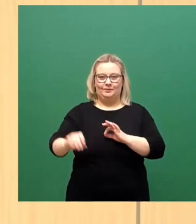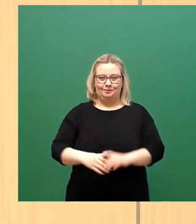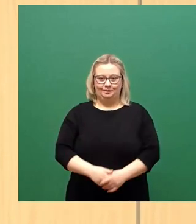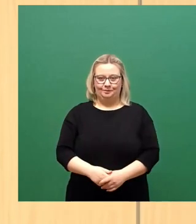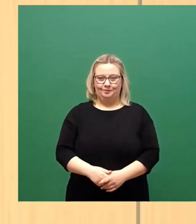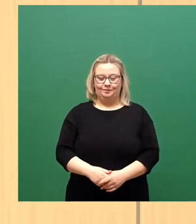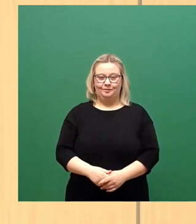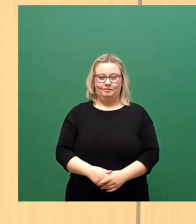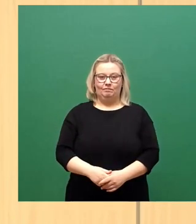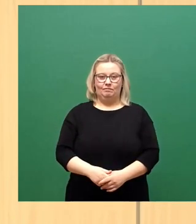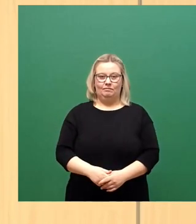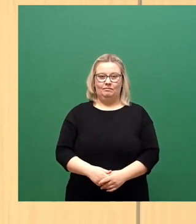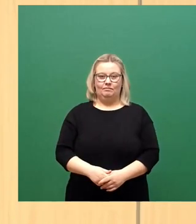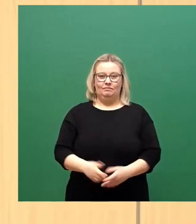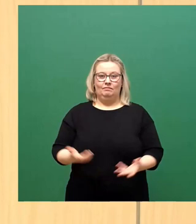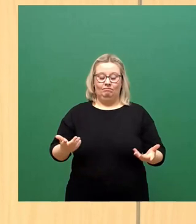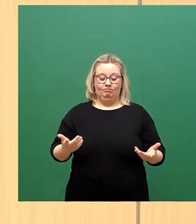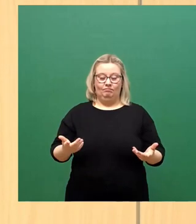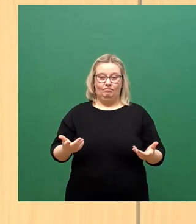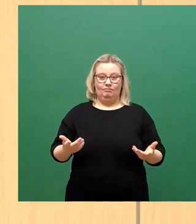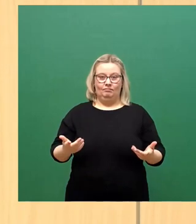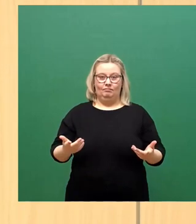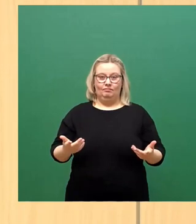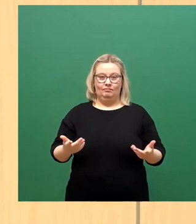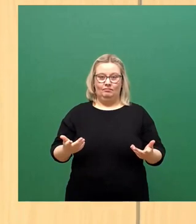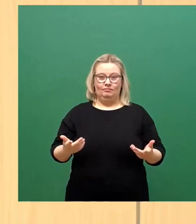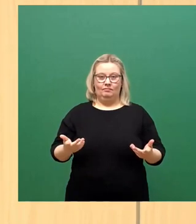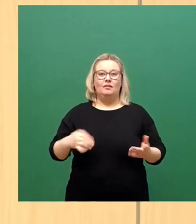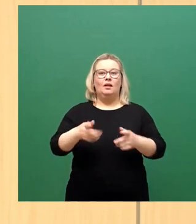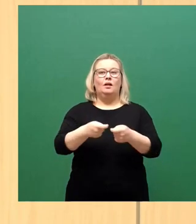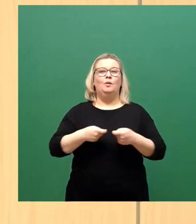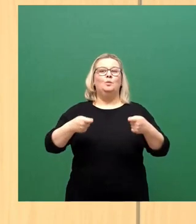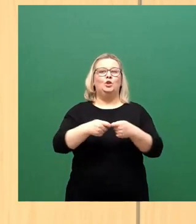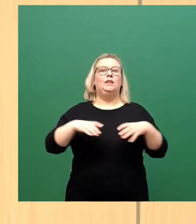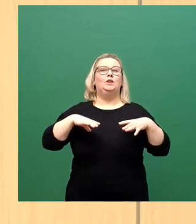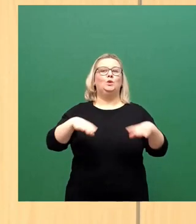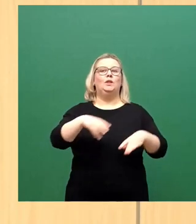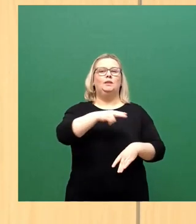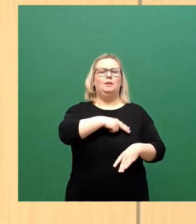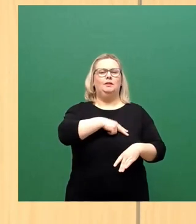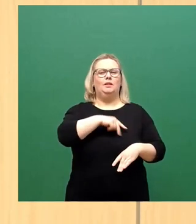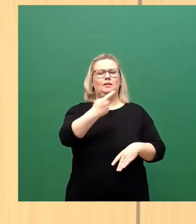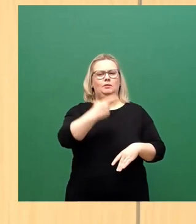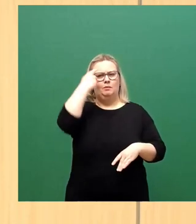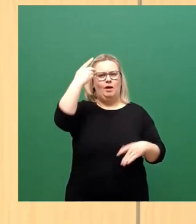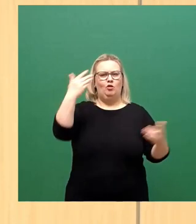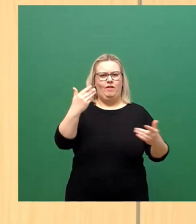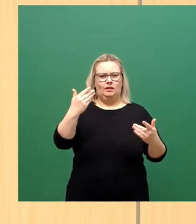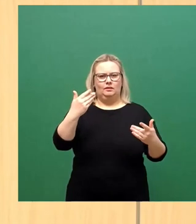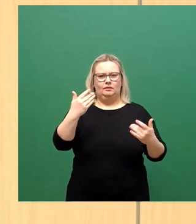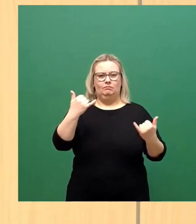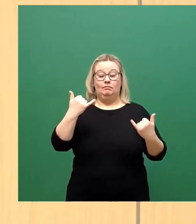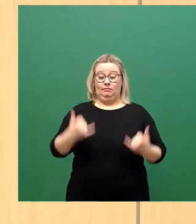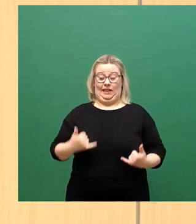Um ein Bild von dem geschiedenen Bundesgesundheitsminister zu verwenden, es ist 13 Uhr in der Pandemie.